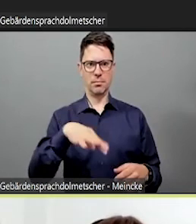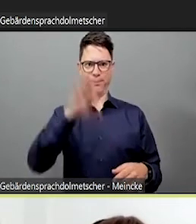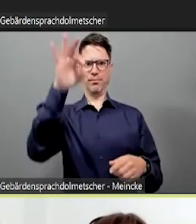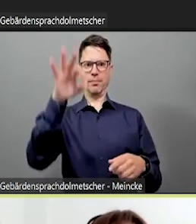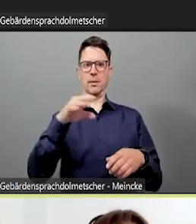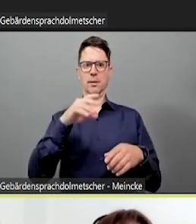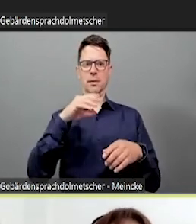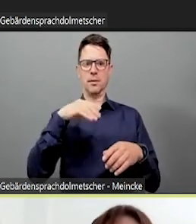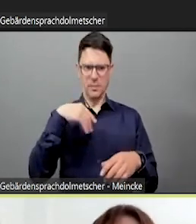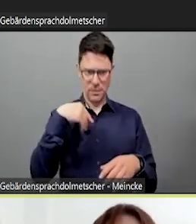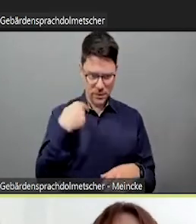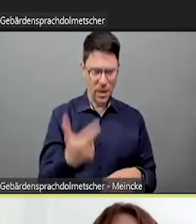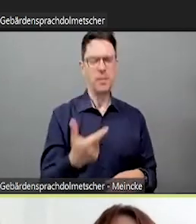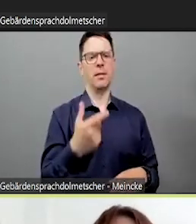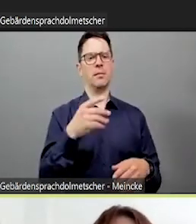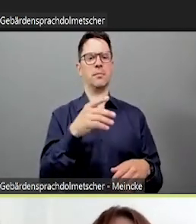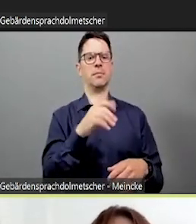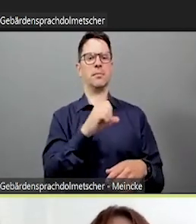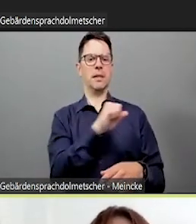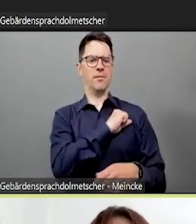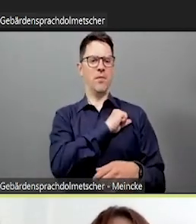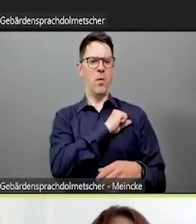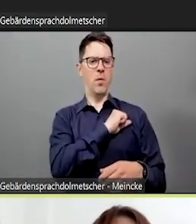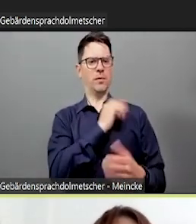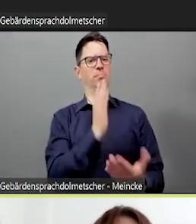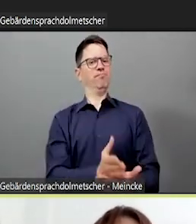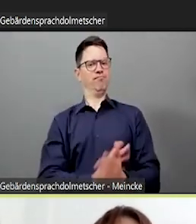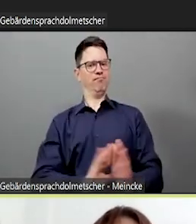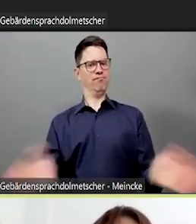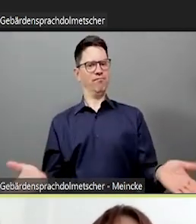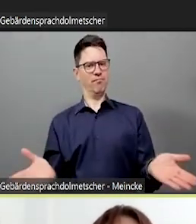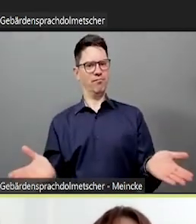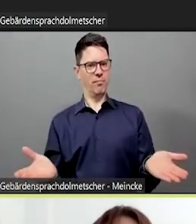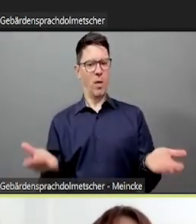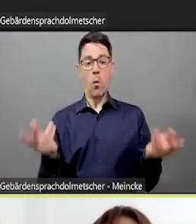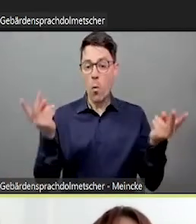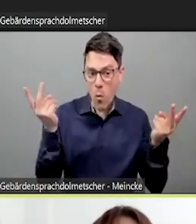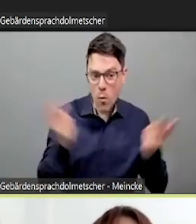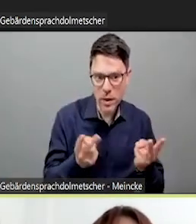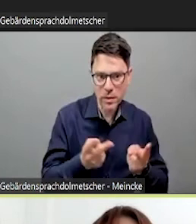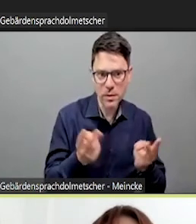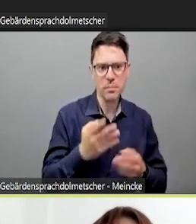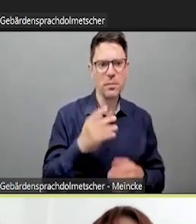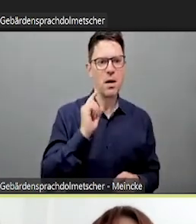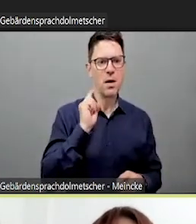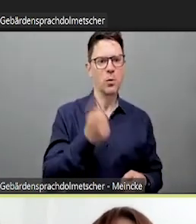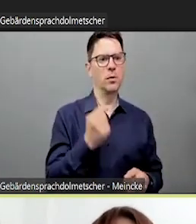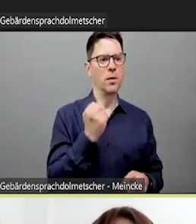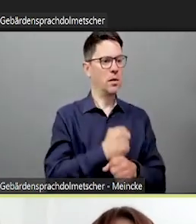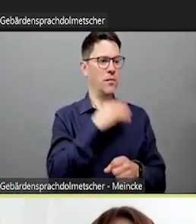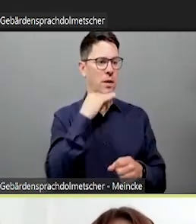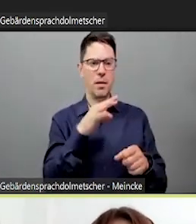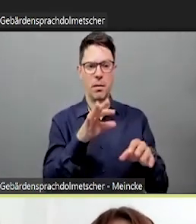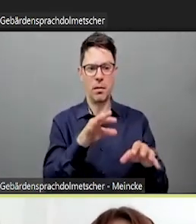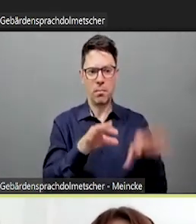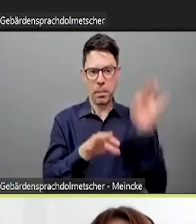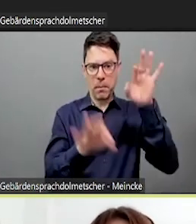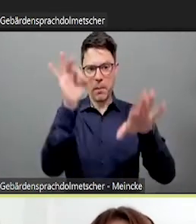Beispiel sehr schwierig machen oder so. Also das hat durchaus Potenzial, da auch ein bisschen was Unterschiedliches zu machen.